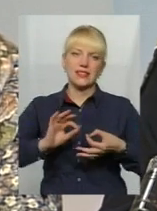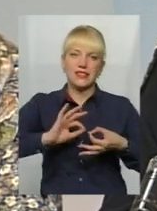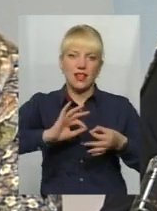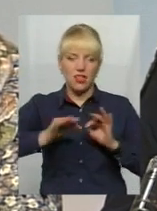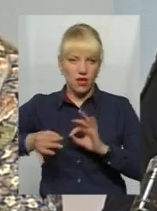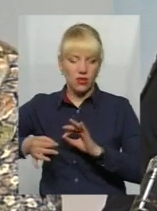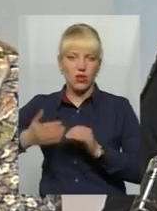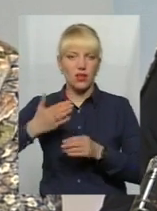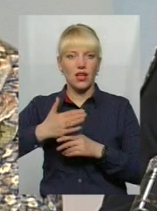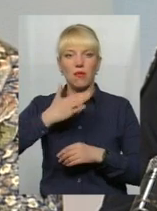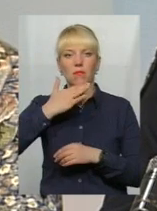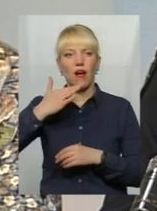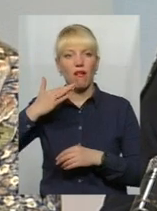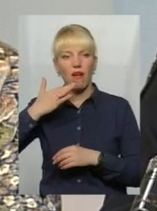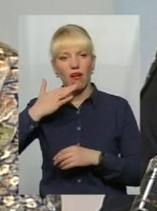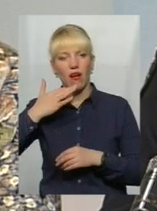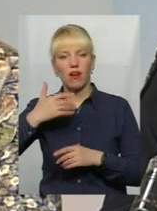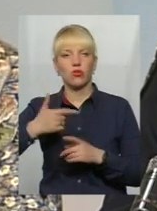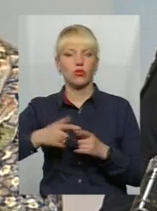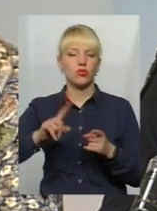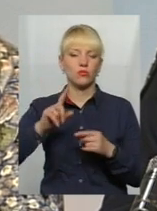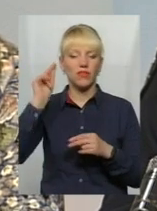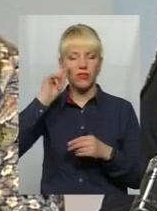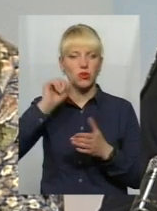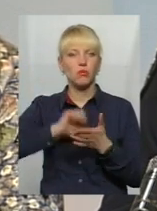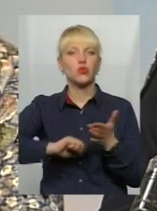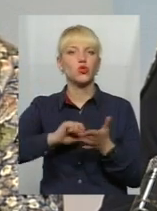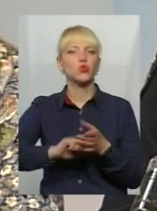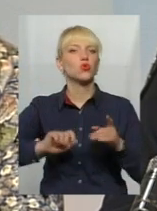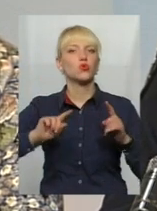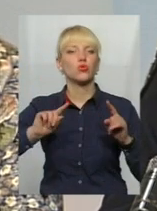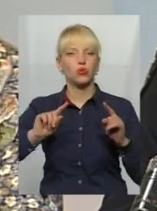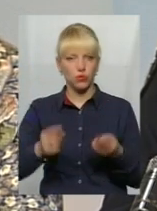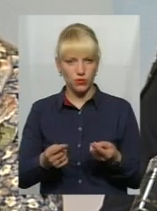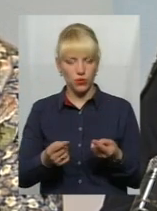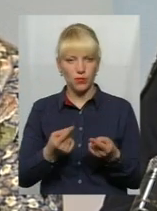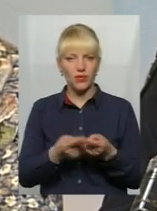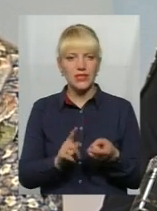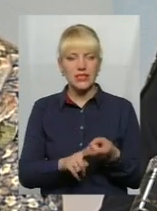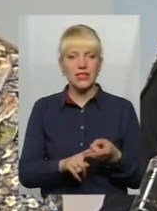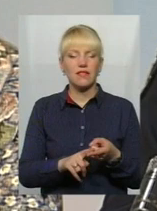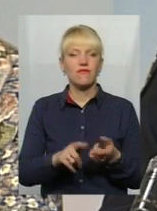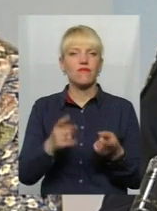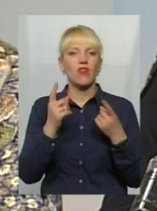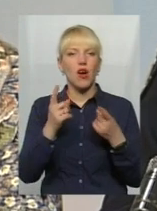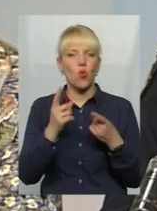спільно з робочою групою їх вивчали, і причини, чому. Ці чинники досить вагомі для того,